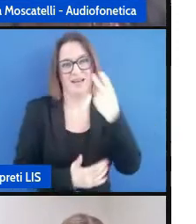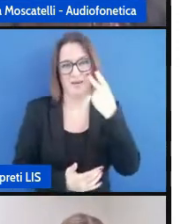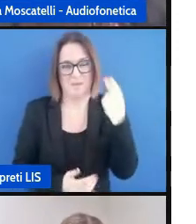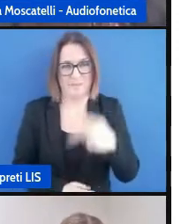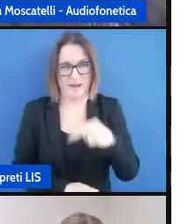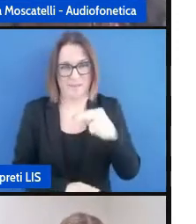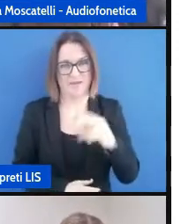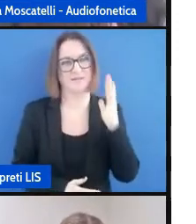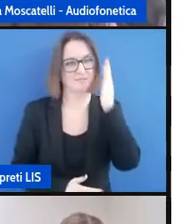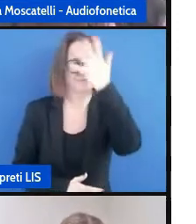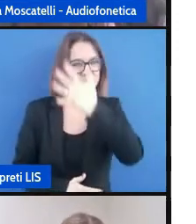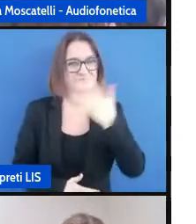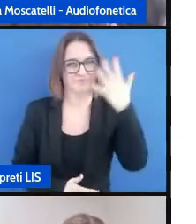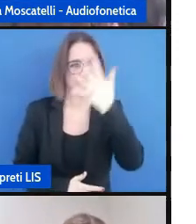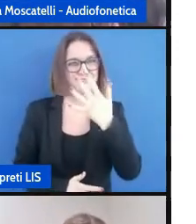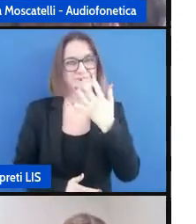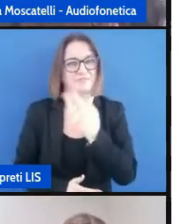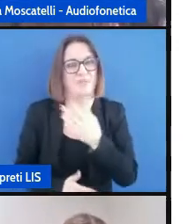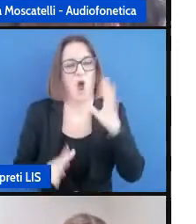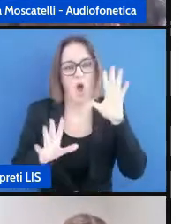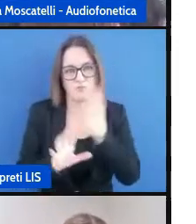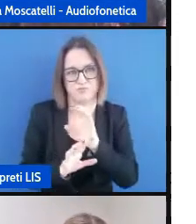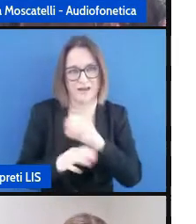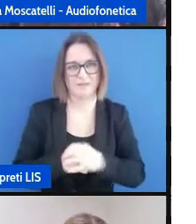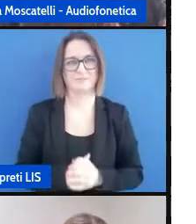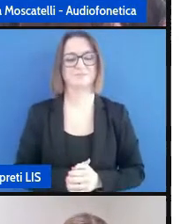il viso sarebbe completamente in ombra